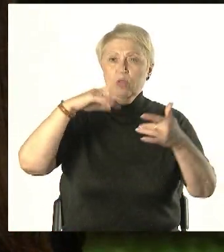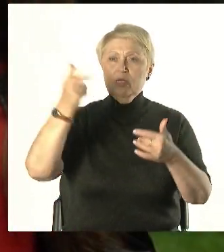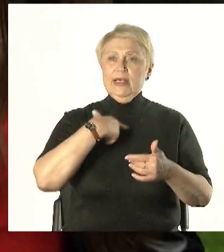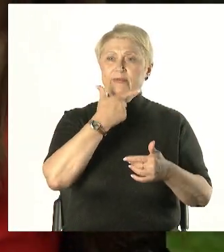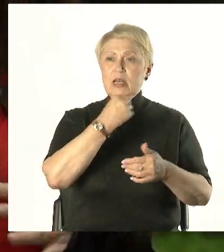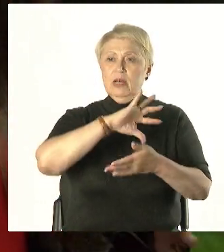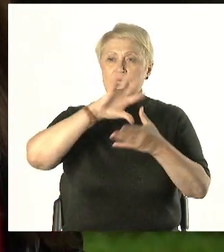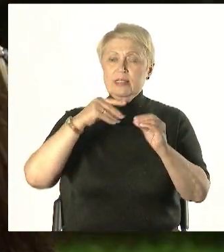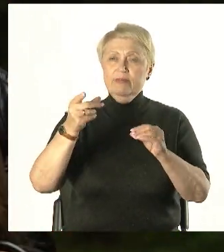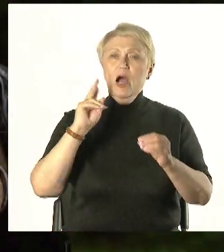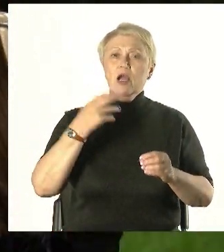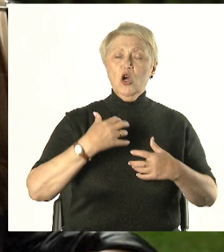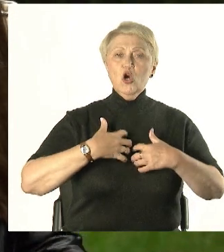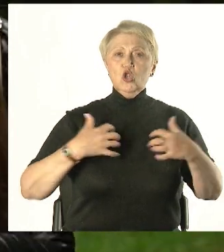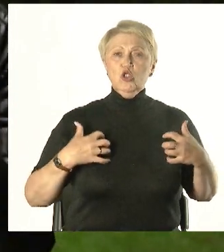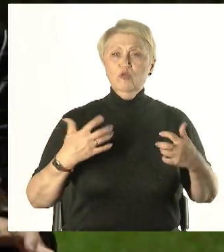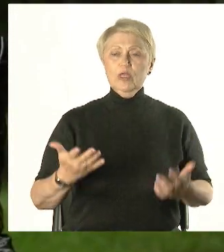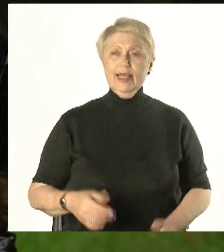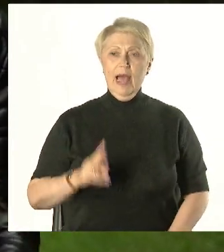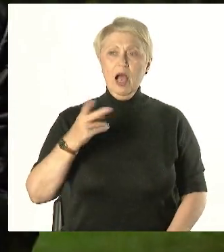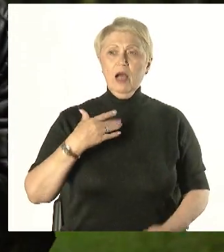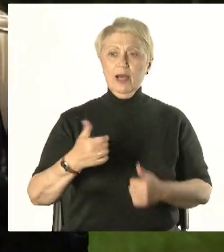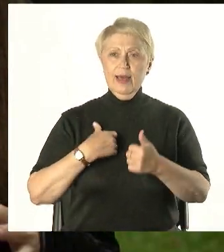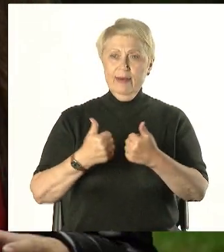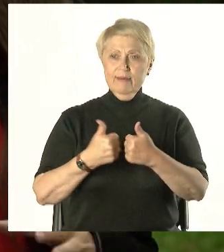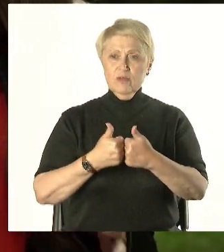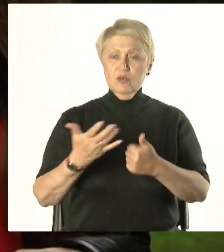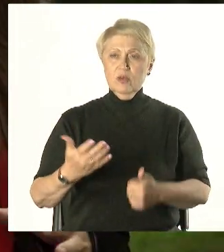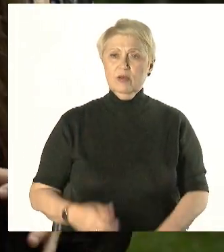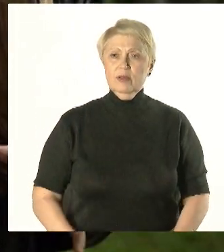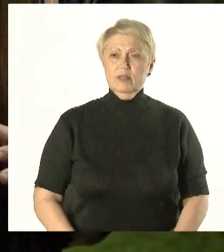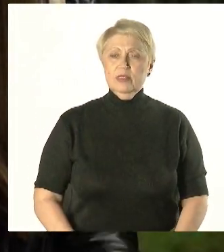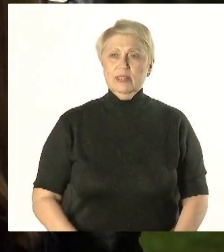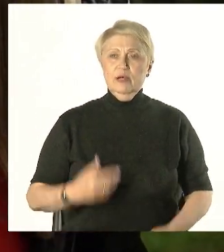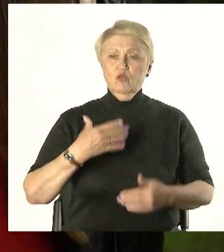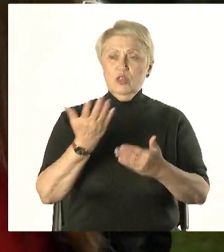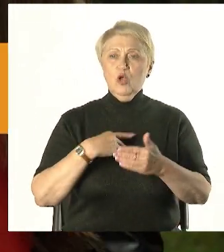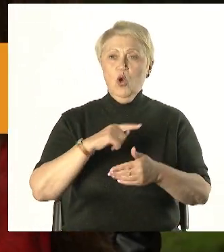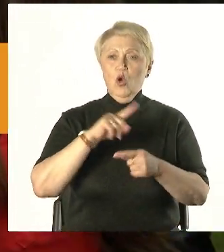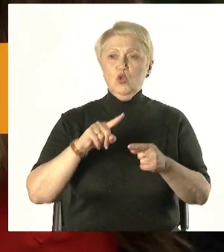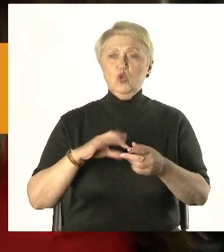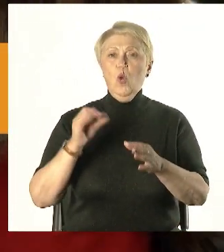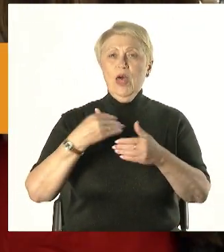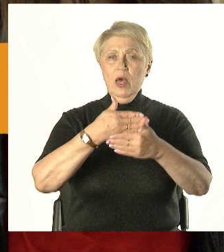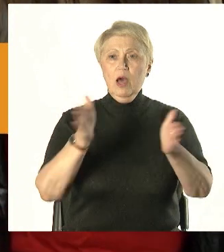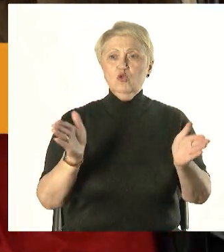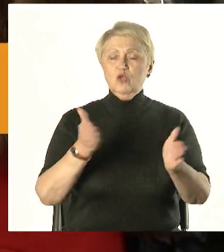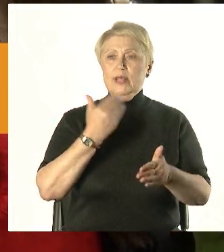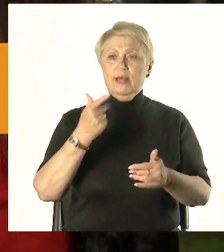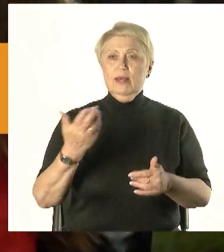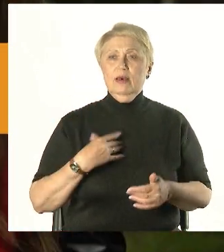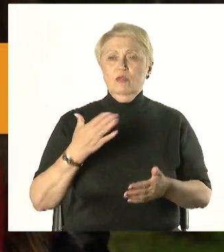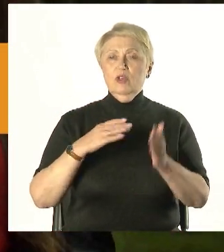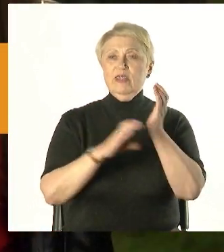А животные здесь рядом от вас не отходят в сторону? Такая зона отчуждения не создается? Нет, совершенно. У нас даже в